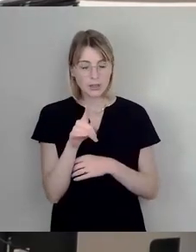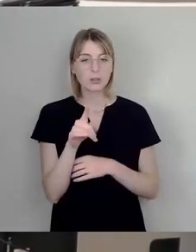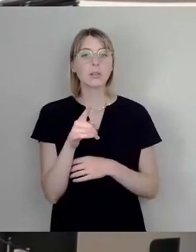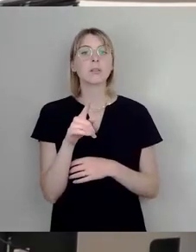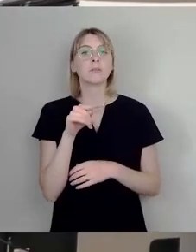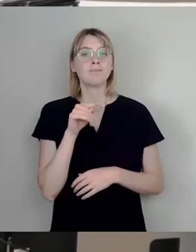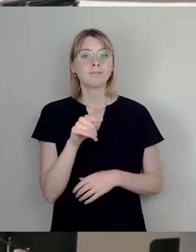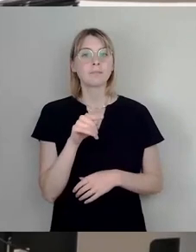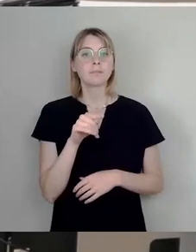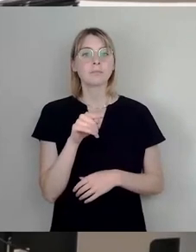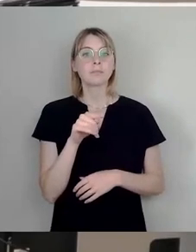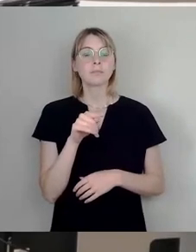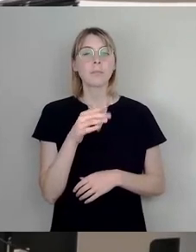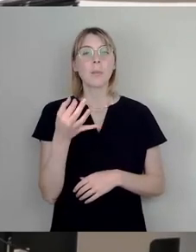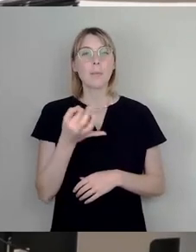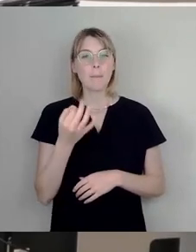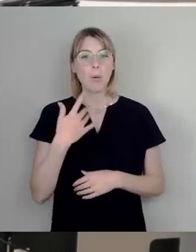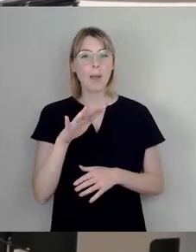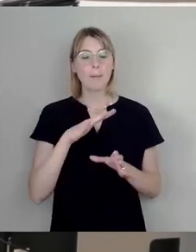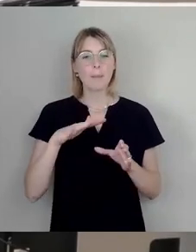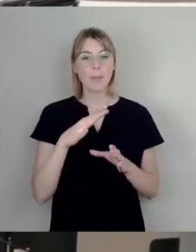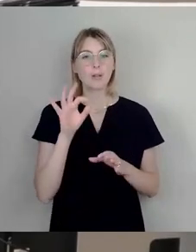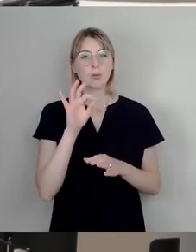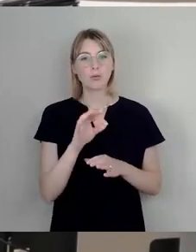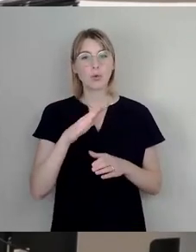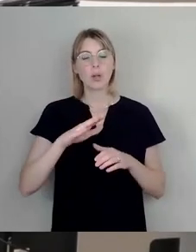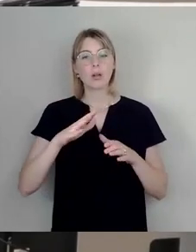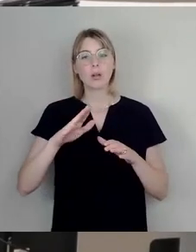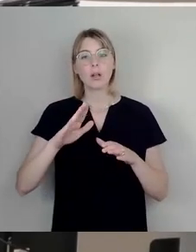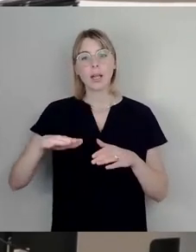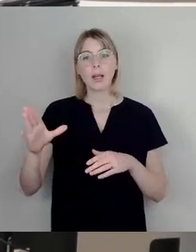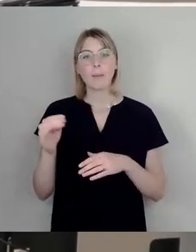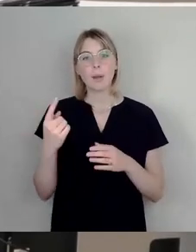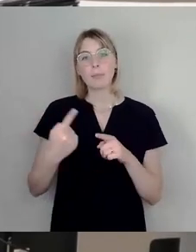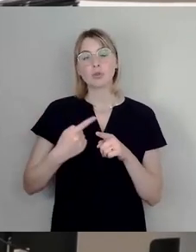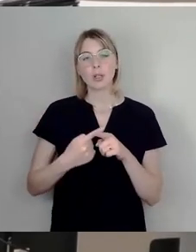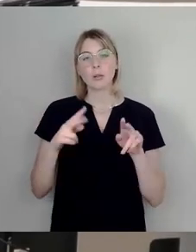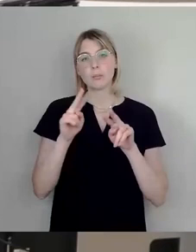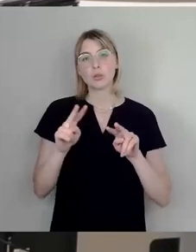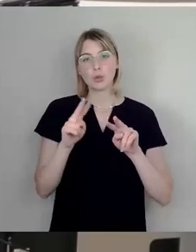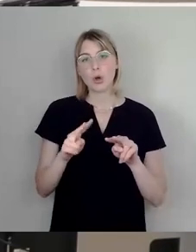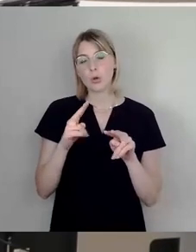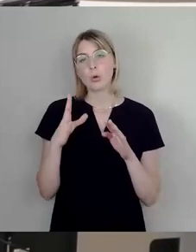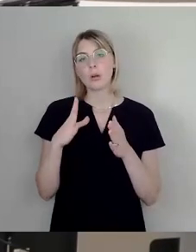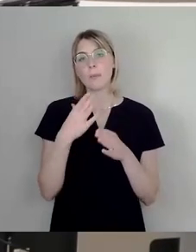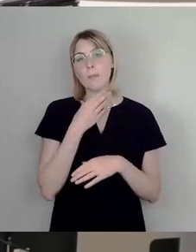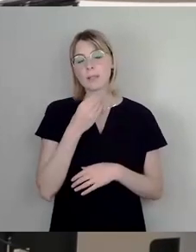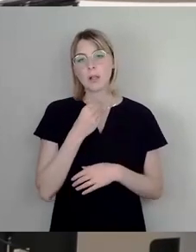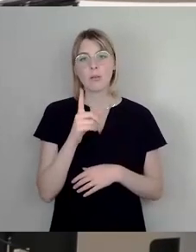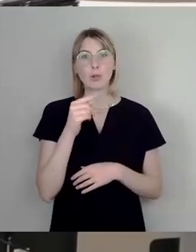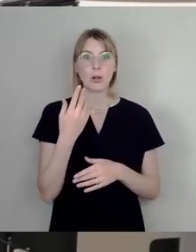mehr Platz für Kinder mit besonderem Betreuungsbedarf. Ja, diese sogenannte Inklusion und Integration